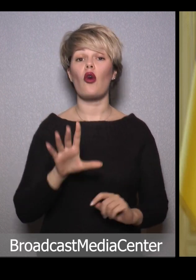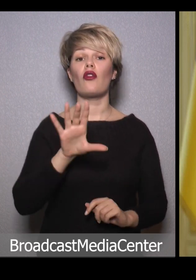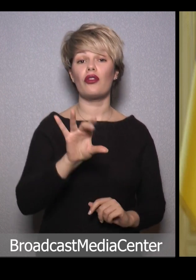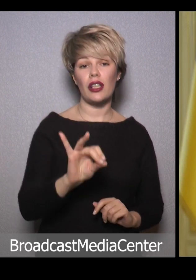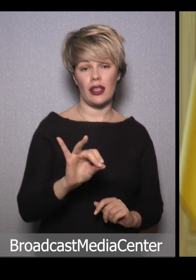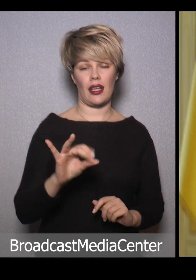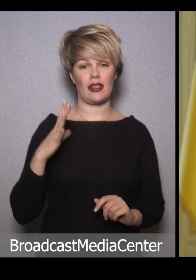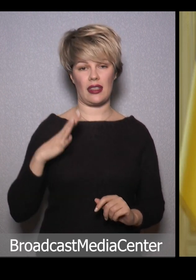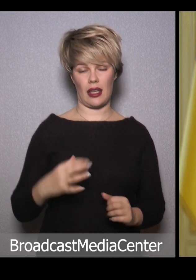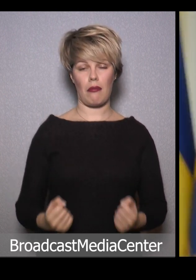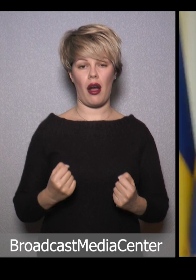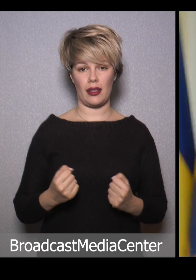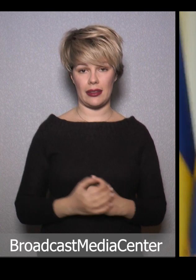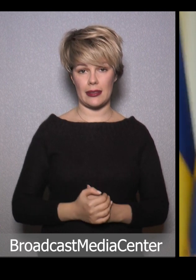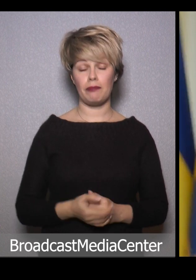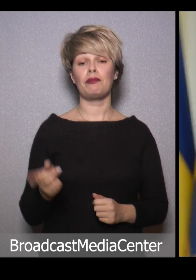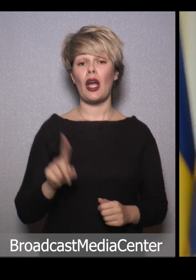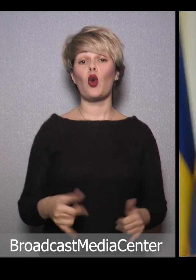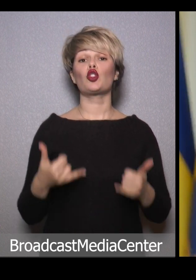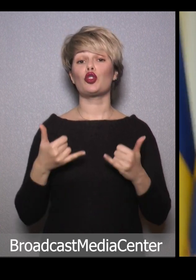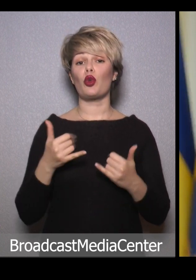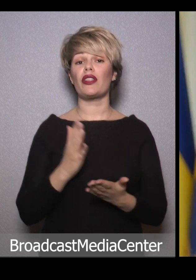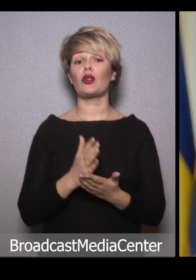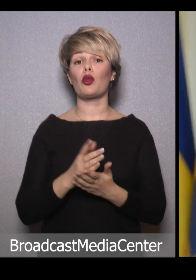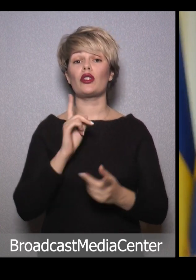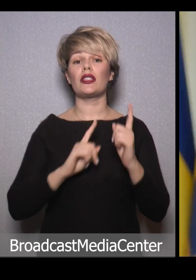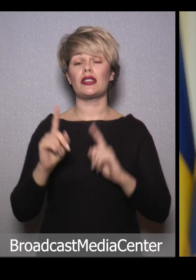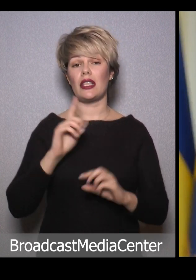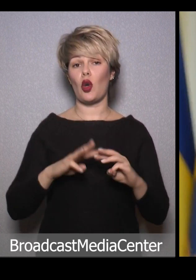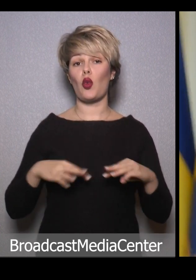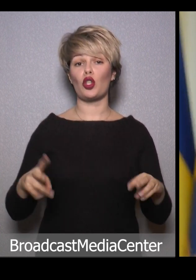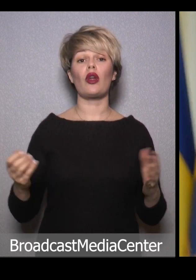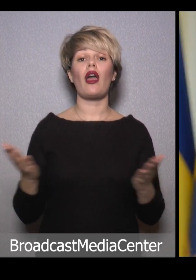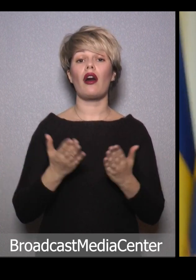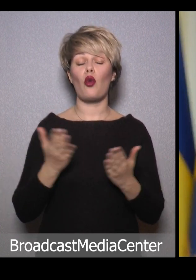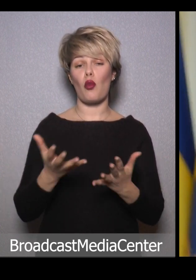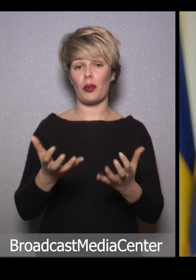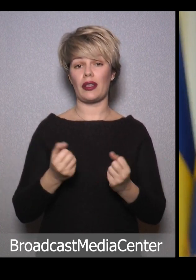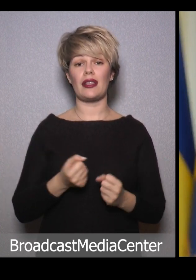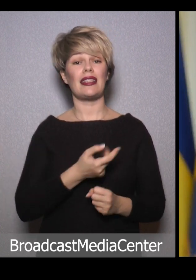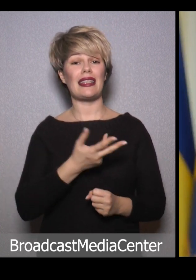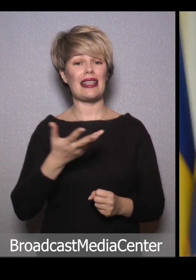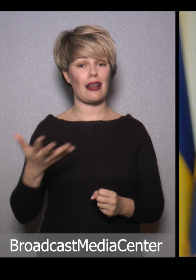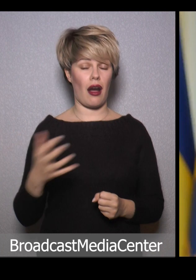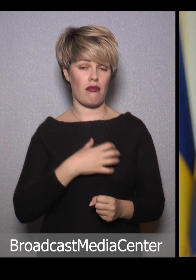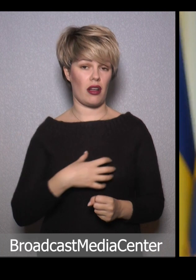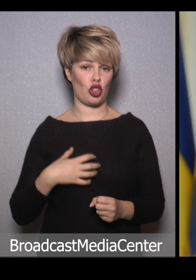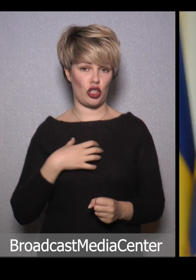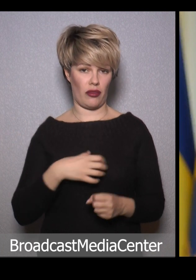ви тримаєтесь. Також сьогодні відбулося засідання уряду, на якому прийнято кілька